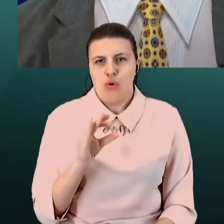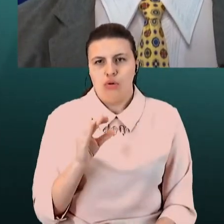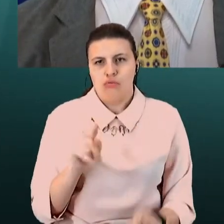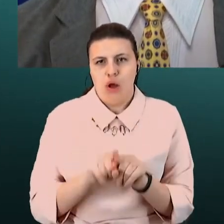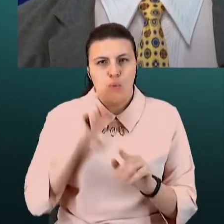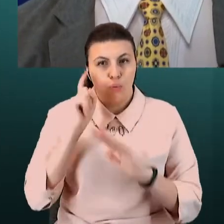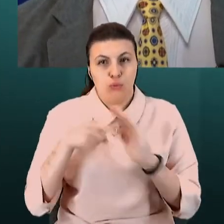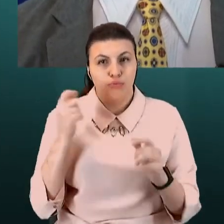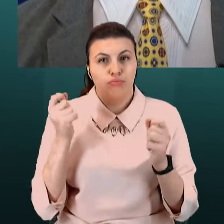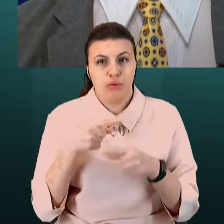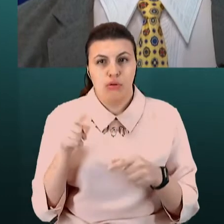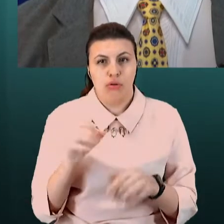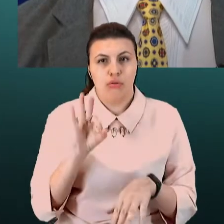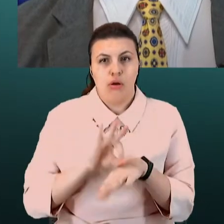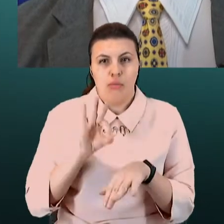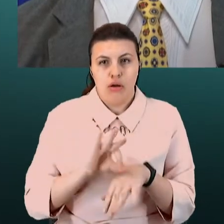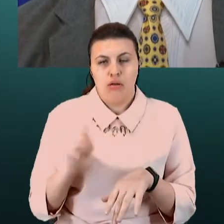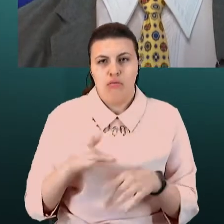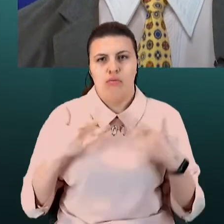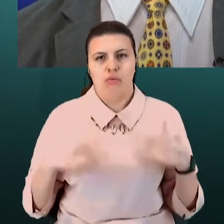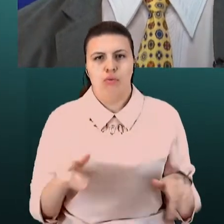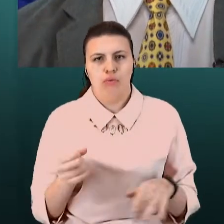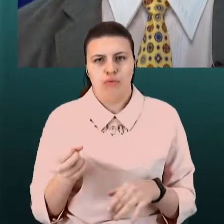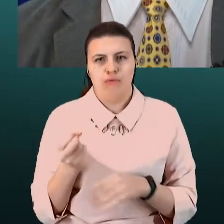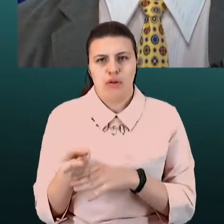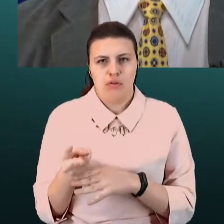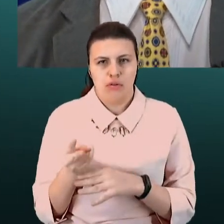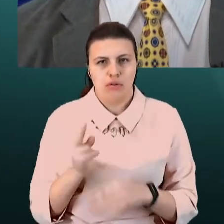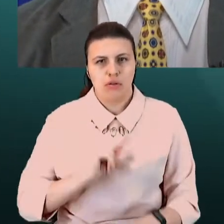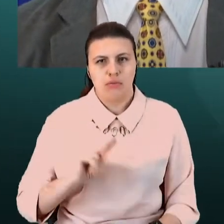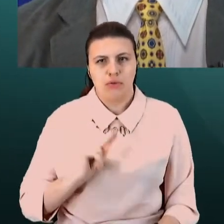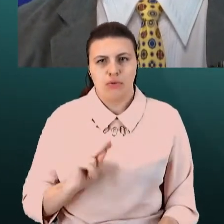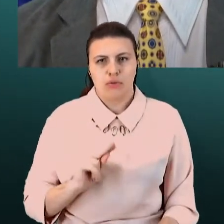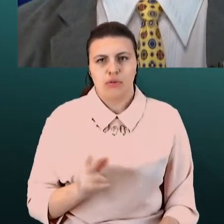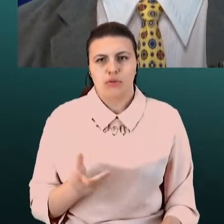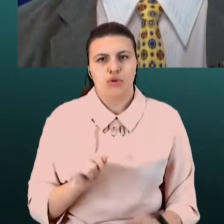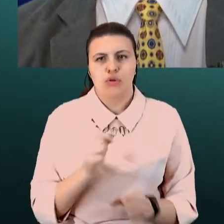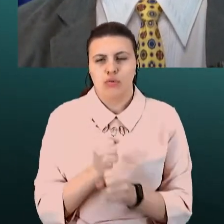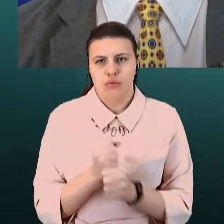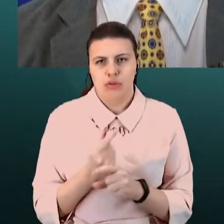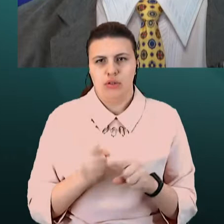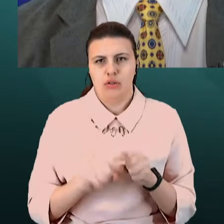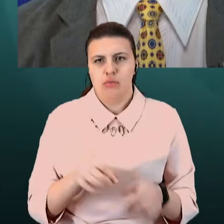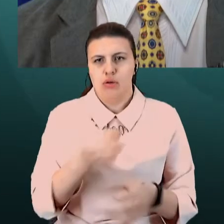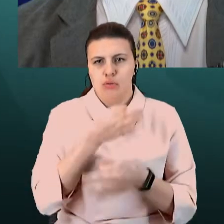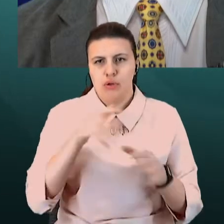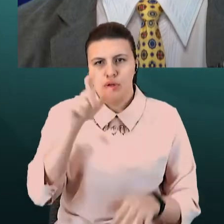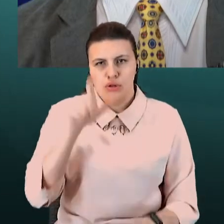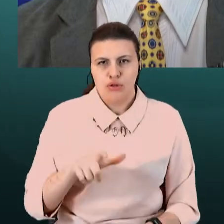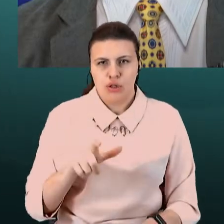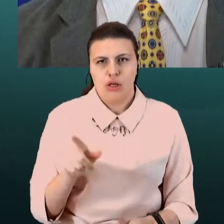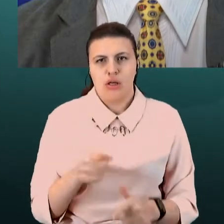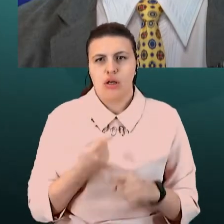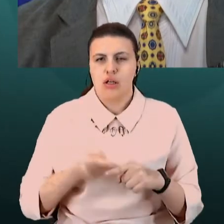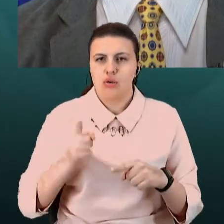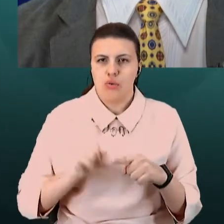спитати, що робити з цією дискримінацією? Любий людина, який либо дискримінирує на